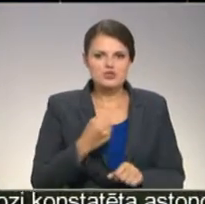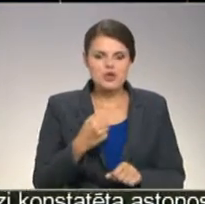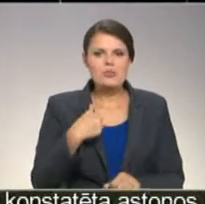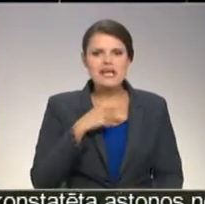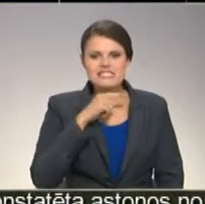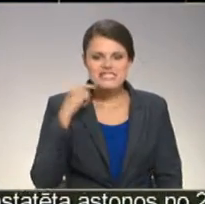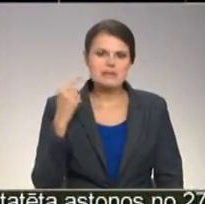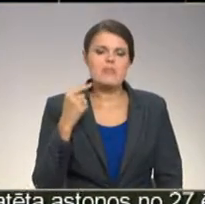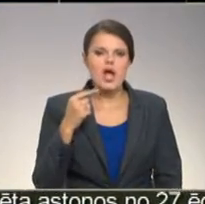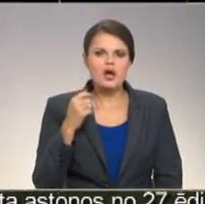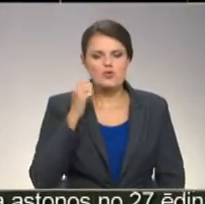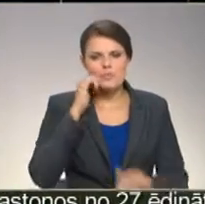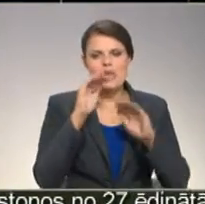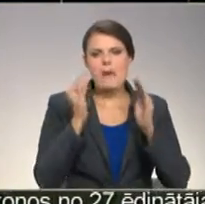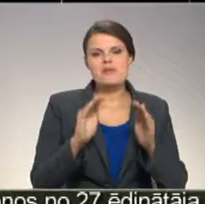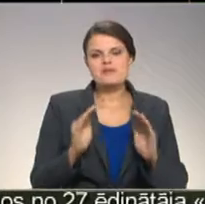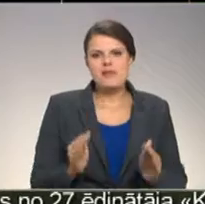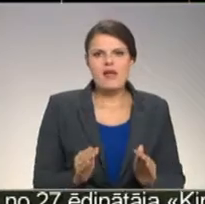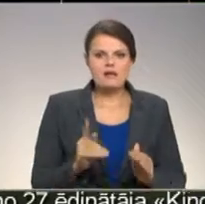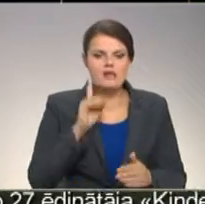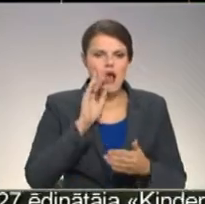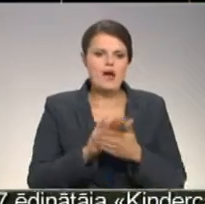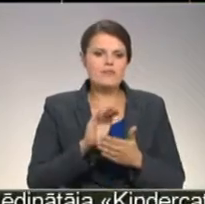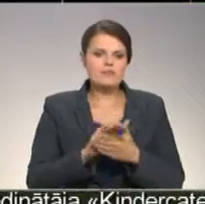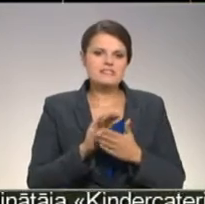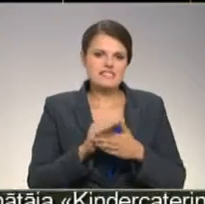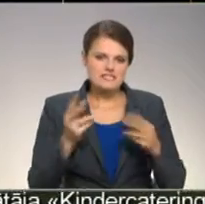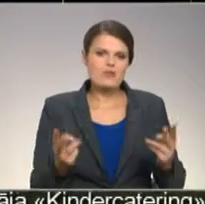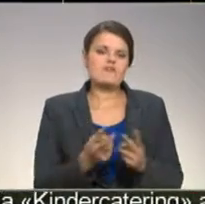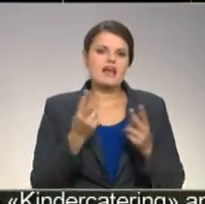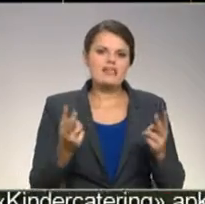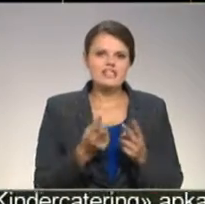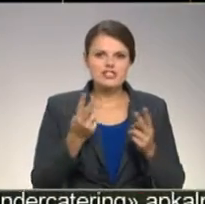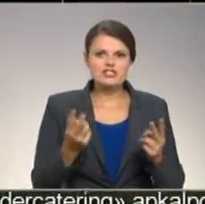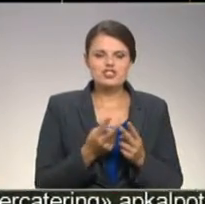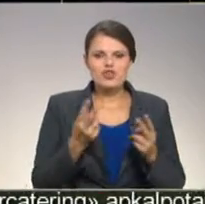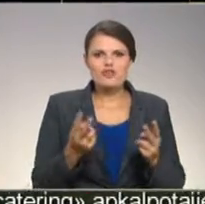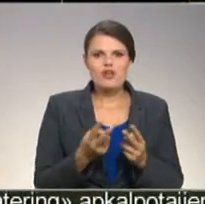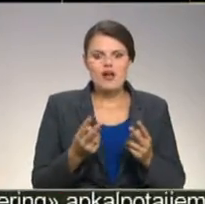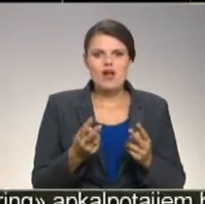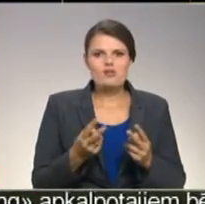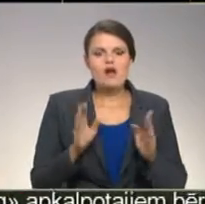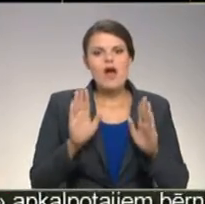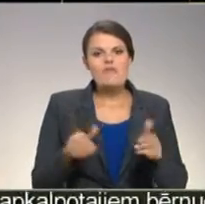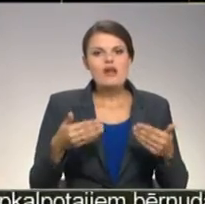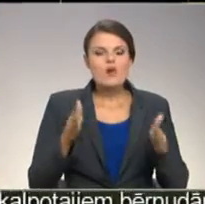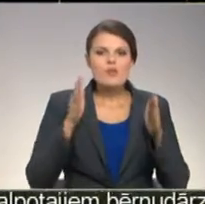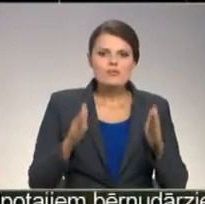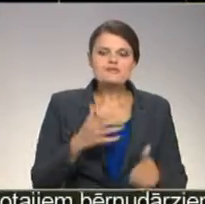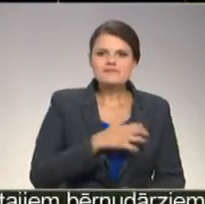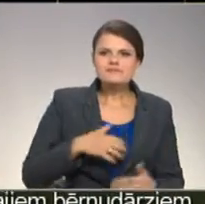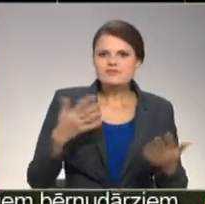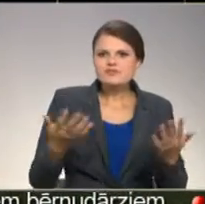Es gribētu vismaz. Atpazīstam un tradicionāli. Jā, jā. Var jau būt arī, ka